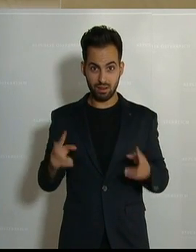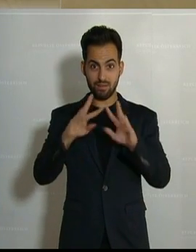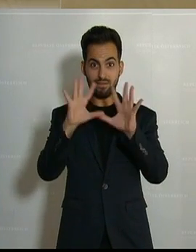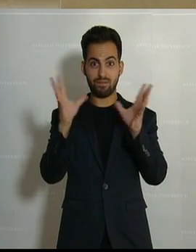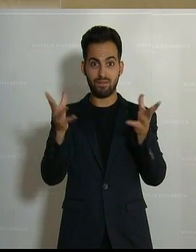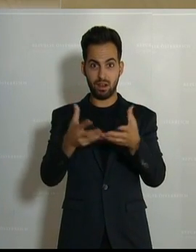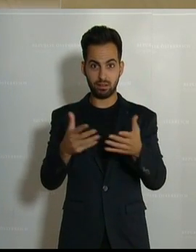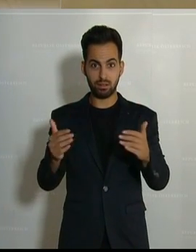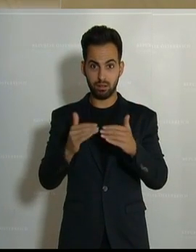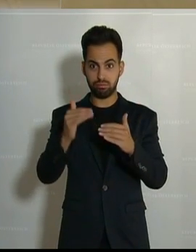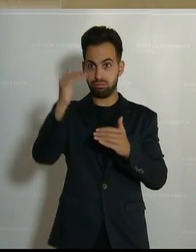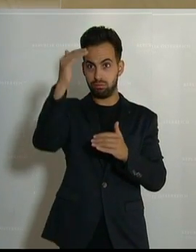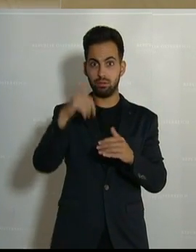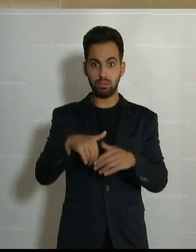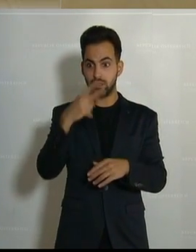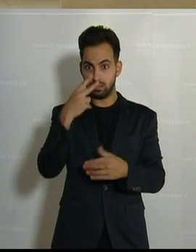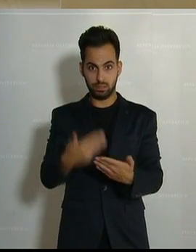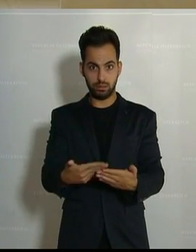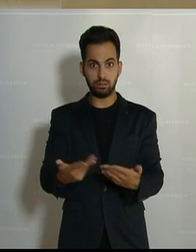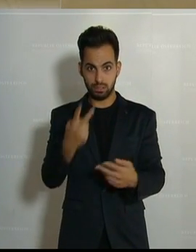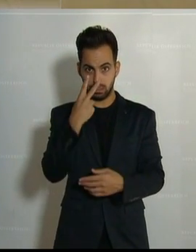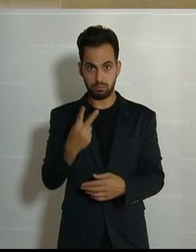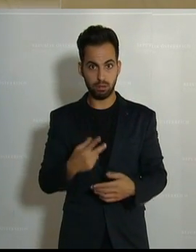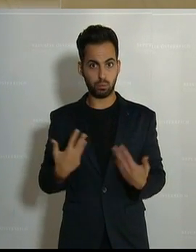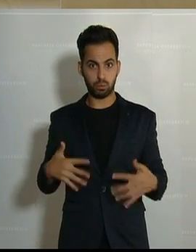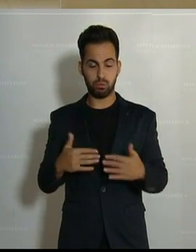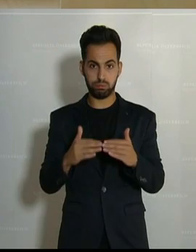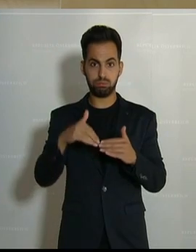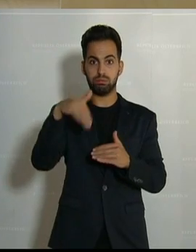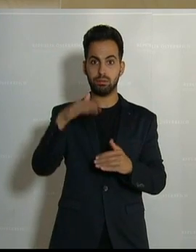sagen und sprechen eine ganz andere Sprache.